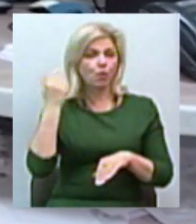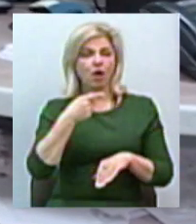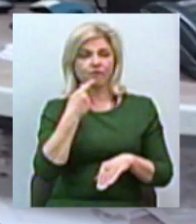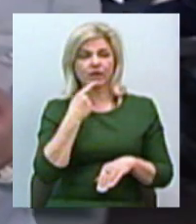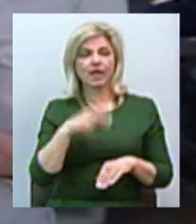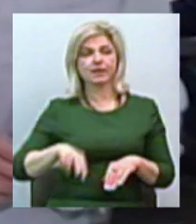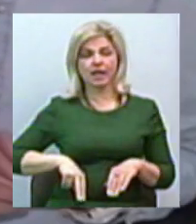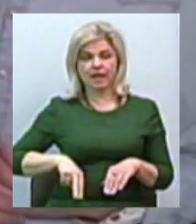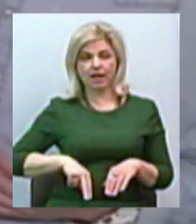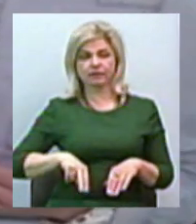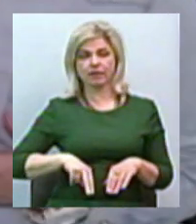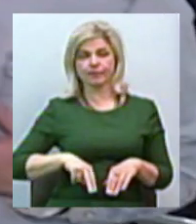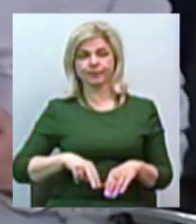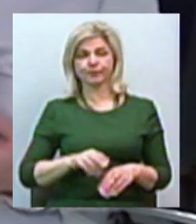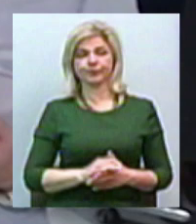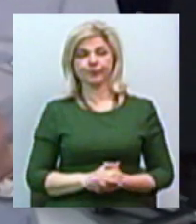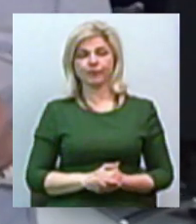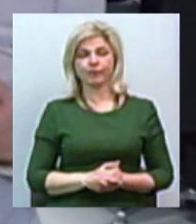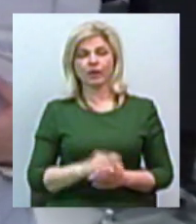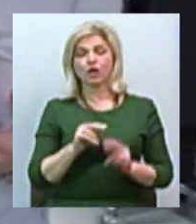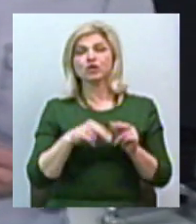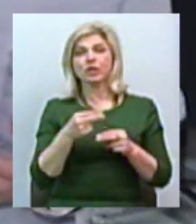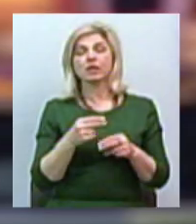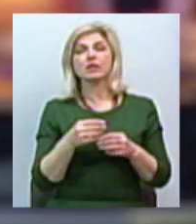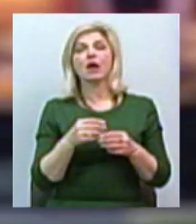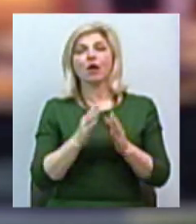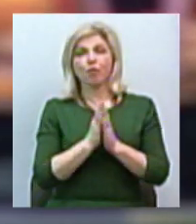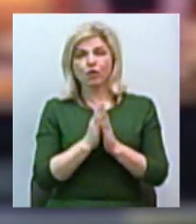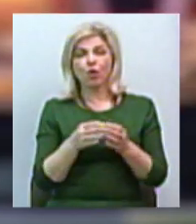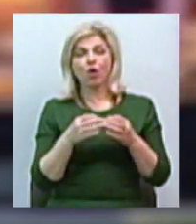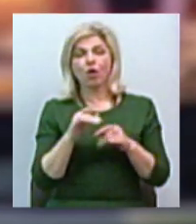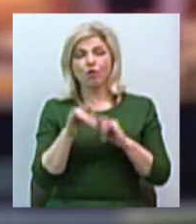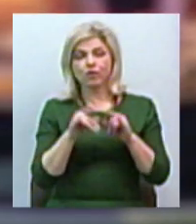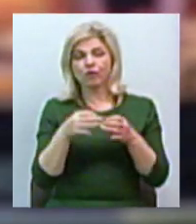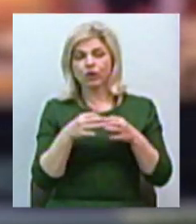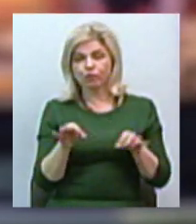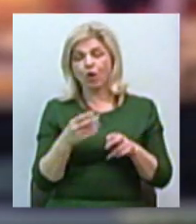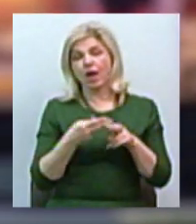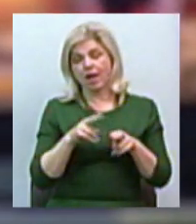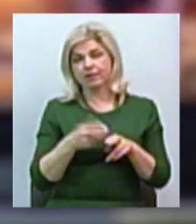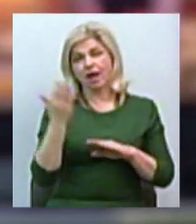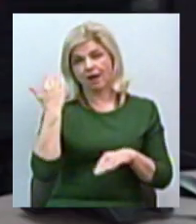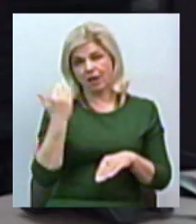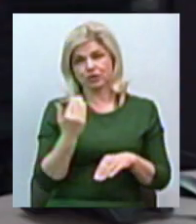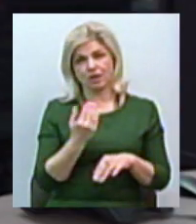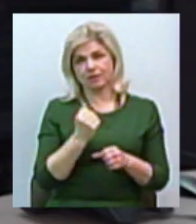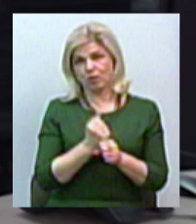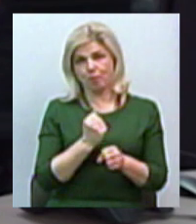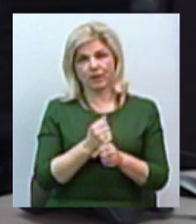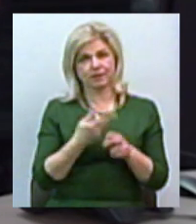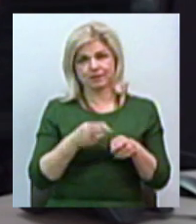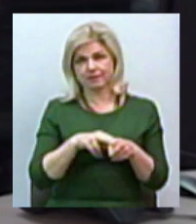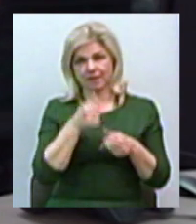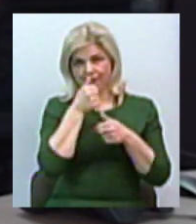медіагрупи Україна Олена Шрамко. Та через повільну відмову від аналогового телебачення зробити раніше це не могли. Ми, як